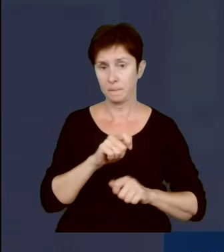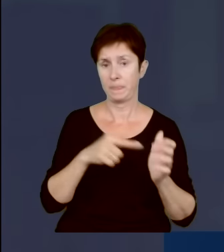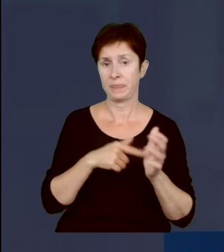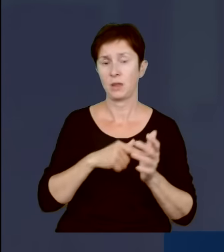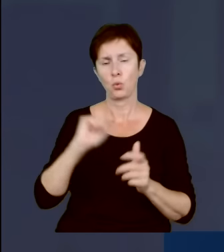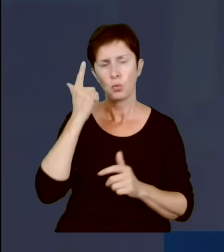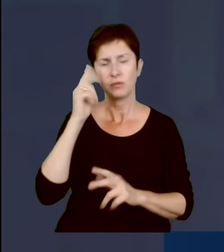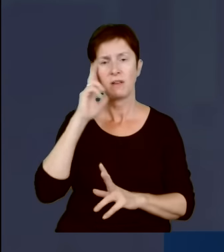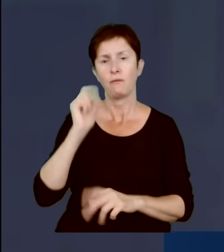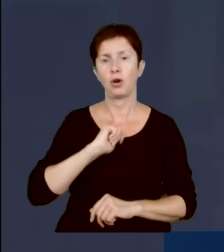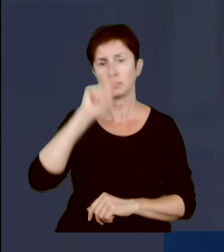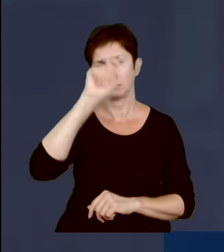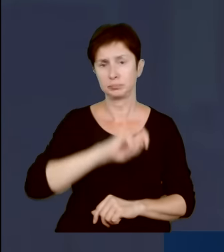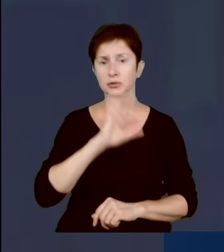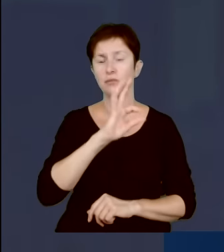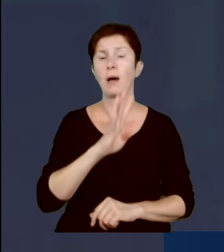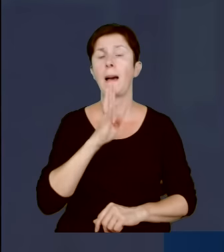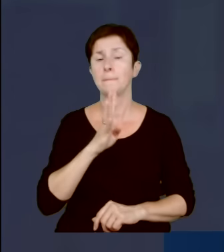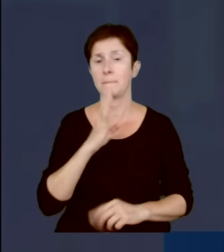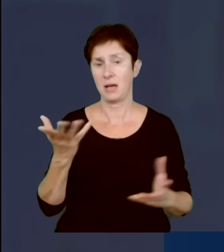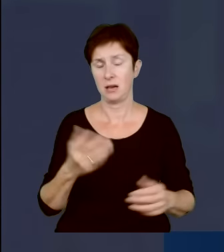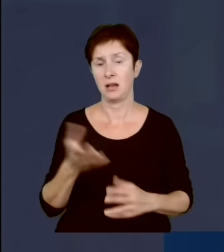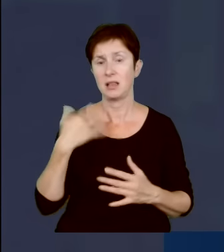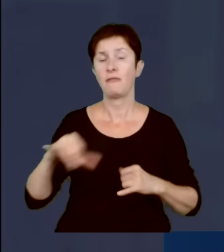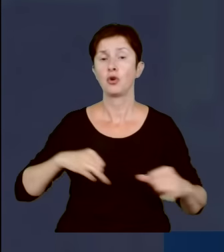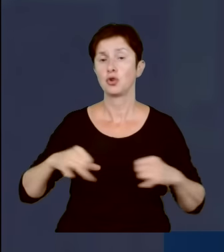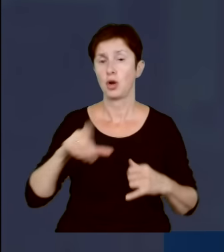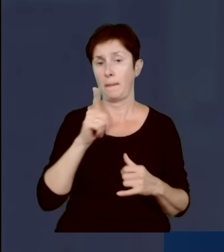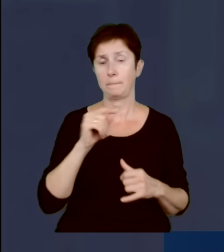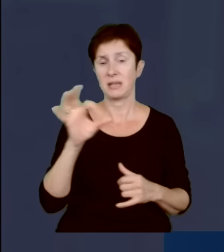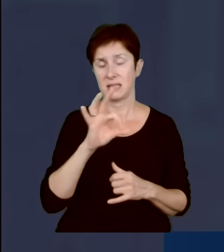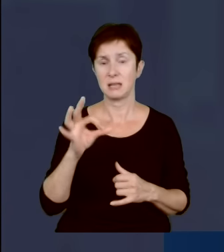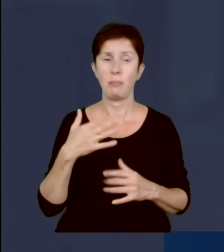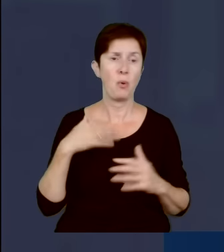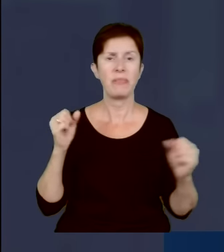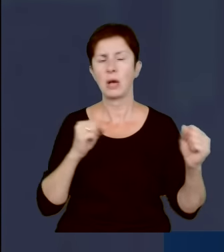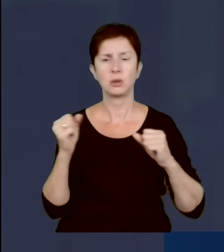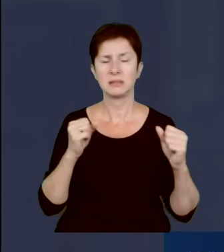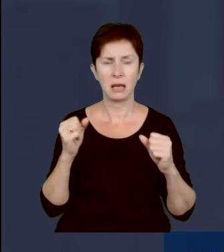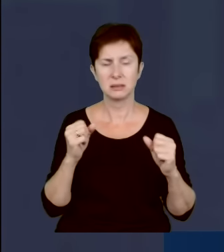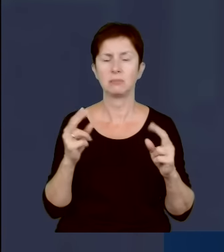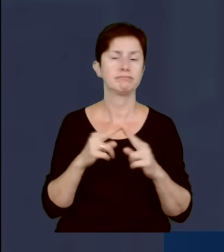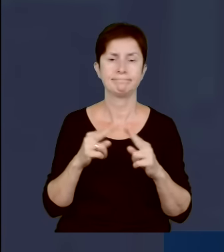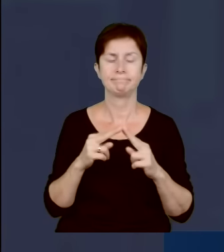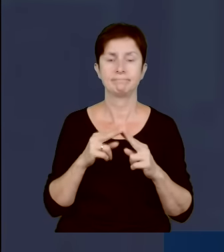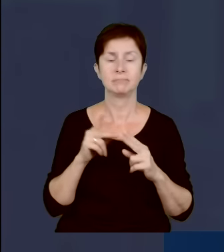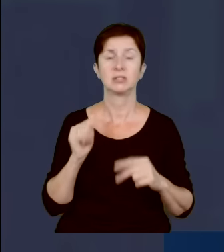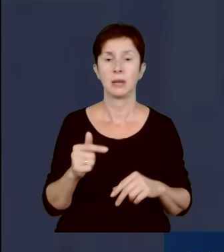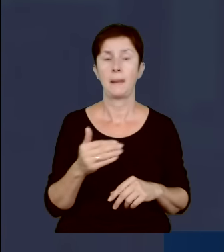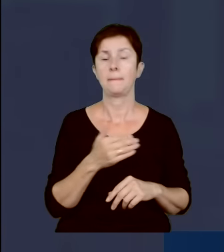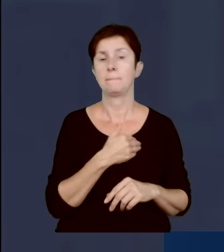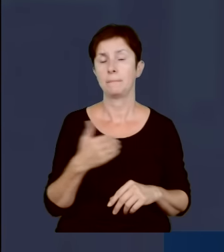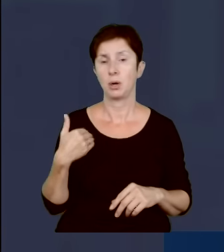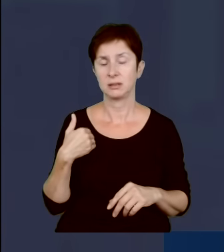Zjednoczonych. Przecież to za czasów rządów Prawa i Sprawiedliwości zostało wynegocjowane to, że z Polski dowodzone